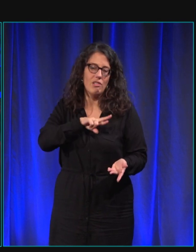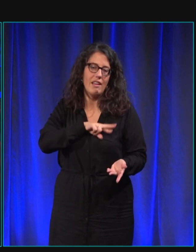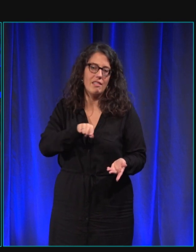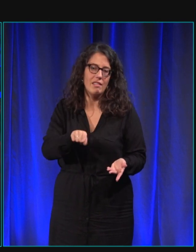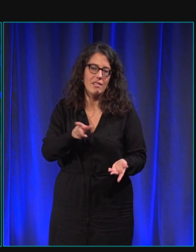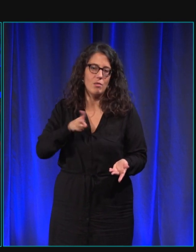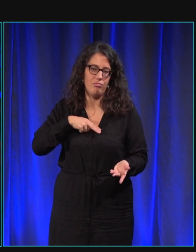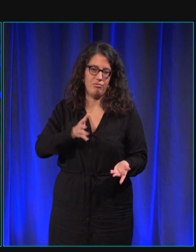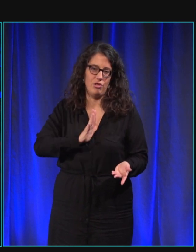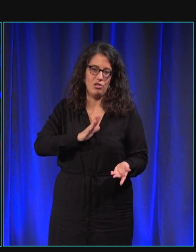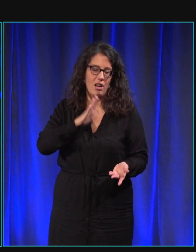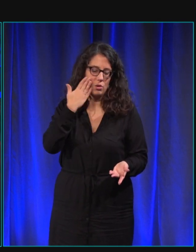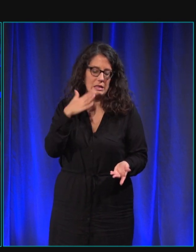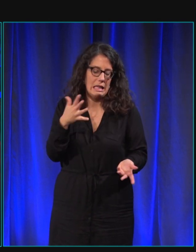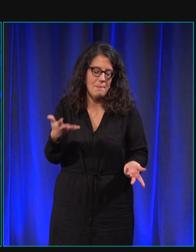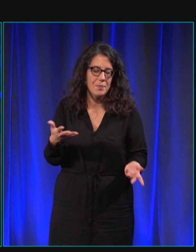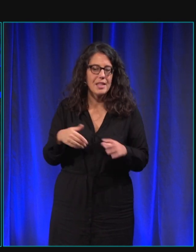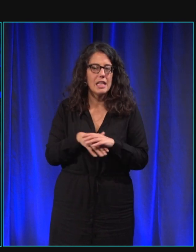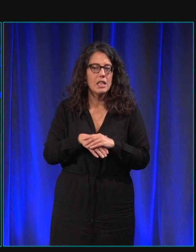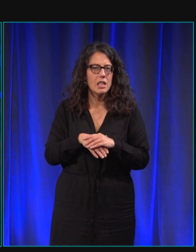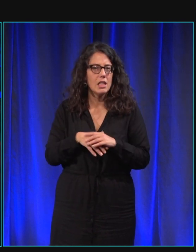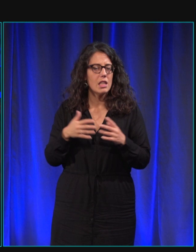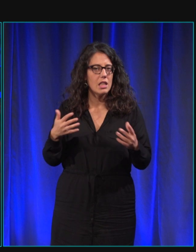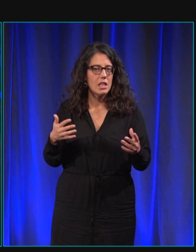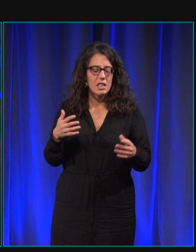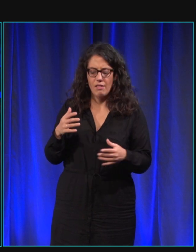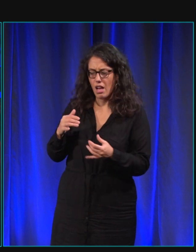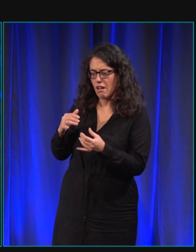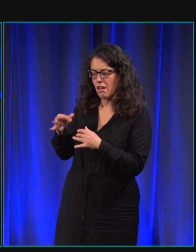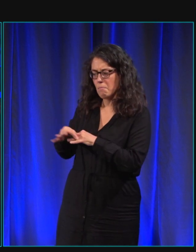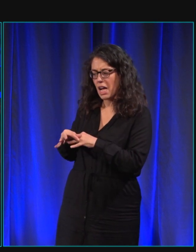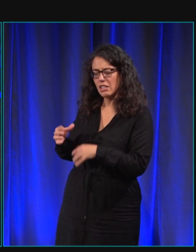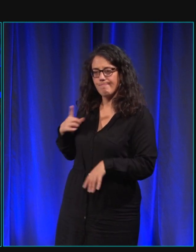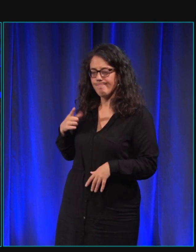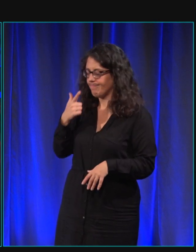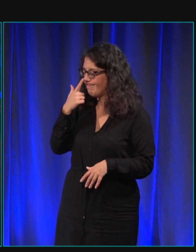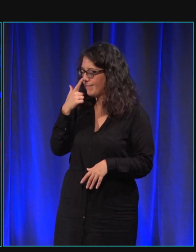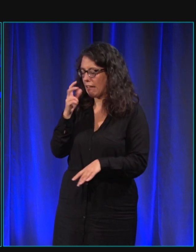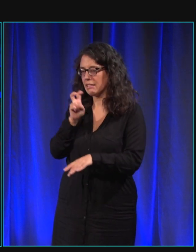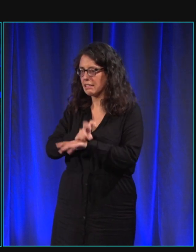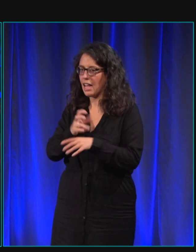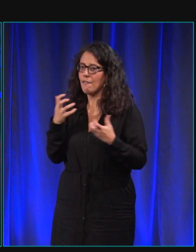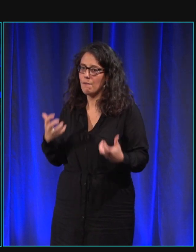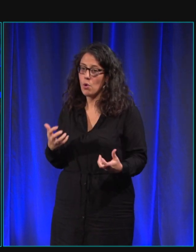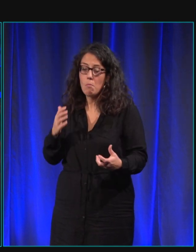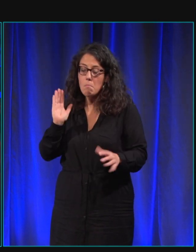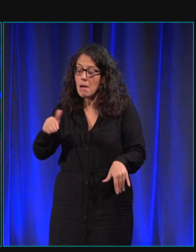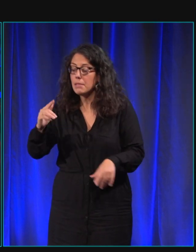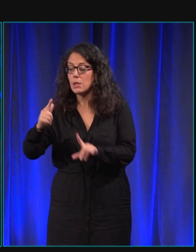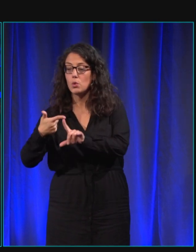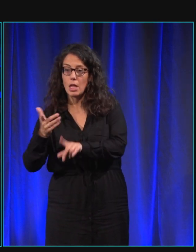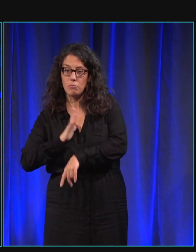qu'on qu'on'on se dit avec mon époux qu'on veut le garder même si j'en ai un deuxième